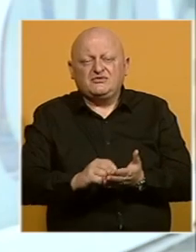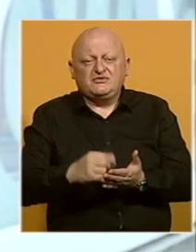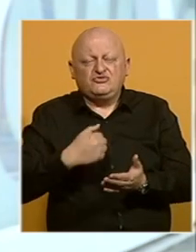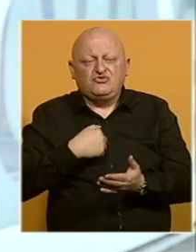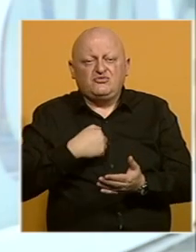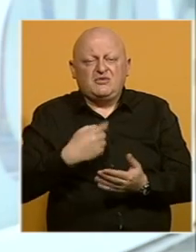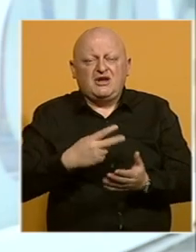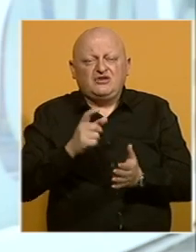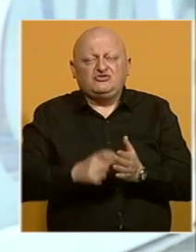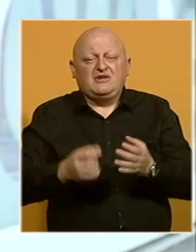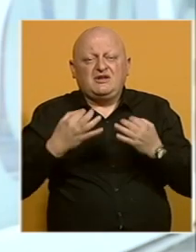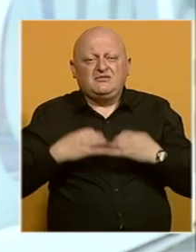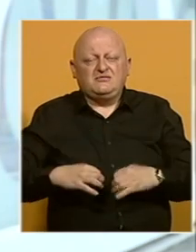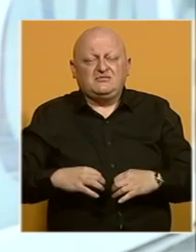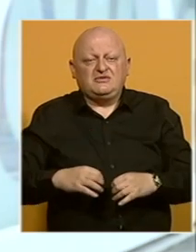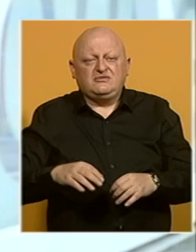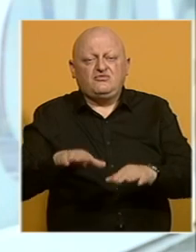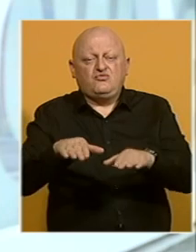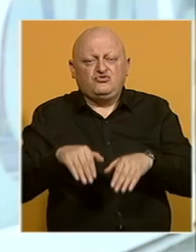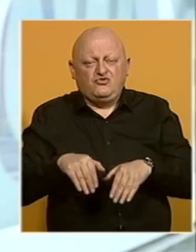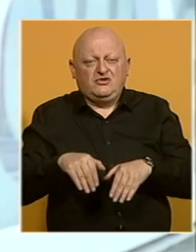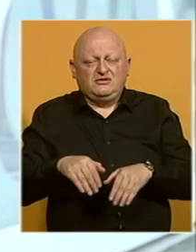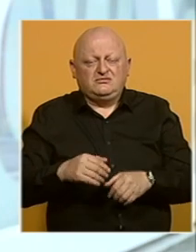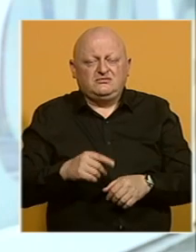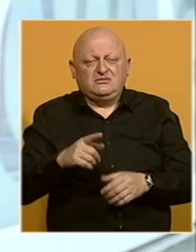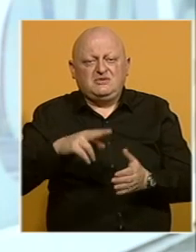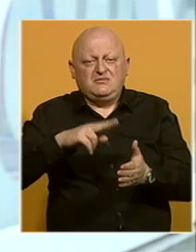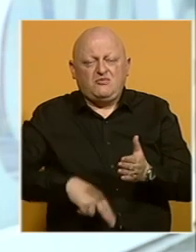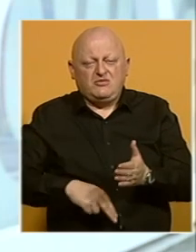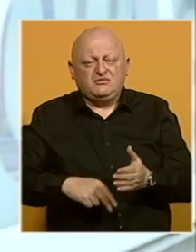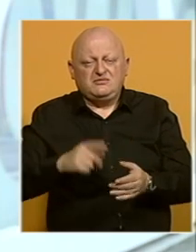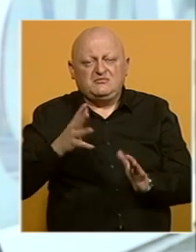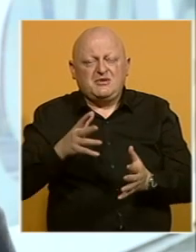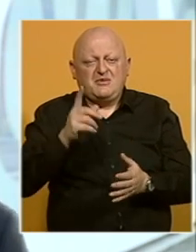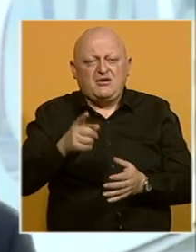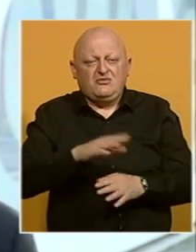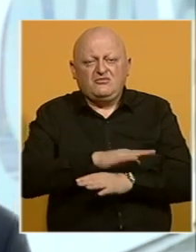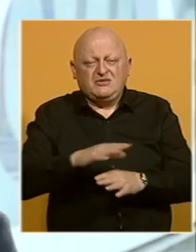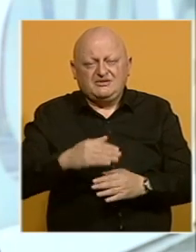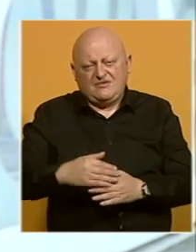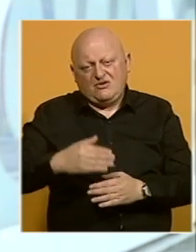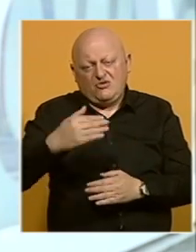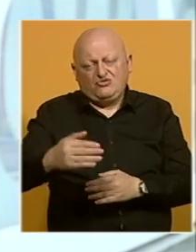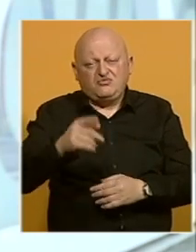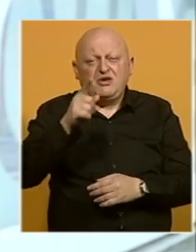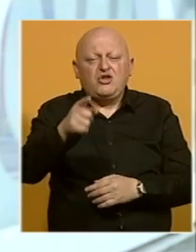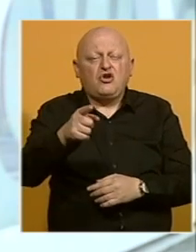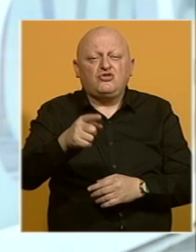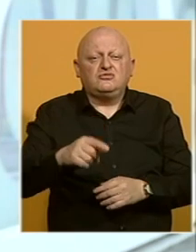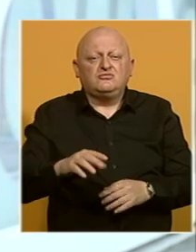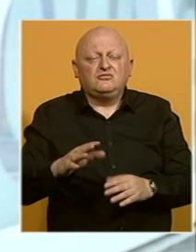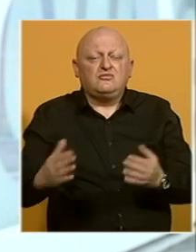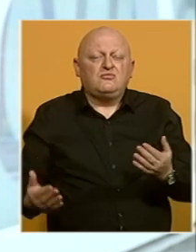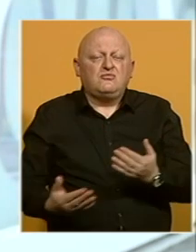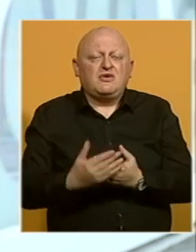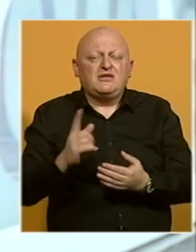što smo mi kao članovi predsjedništva usvojili i potpisali. Prema tome svako odstupanje od toga bi bilo